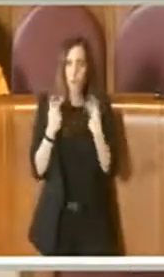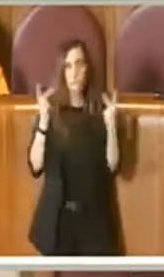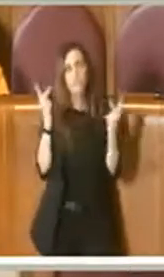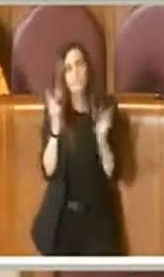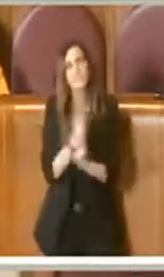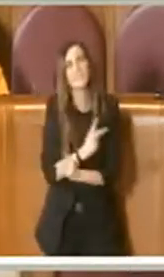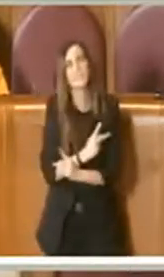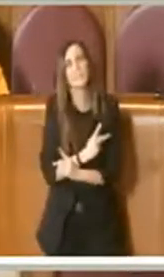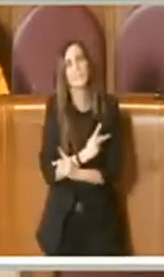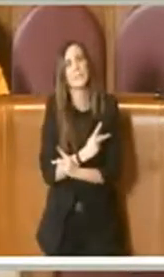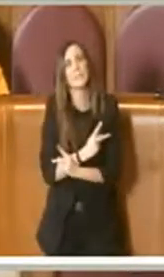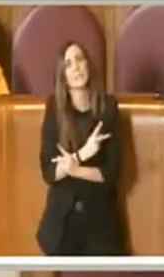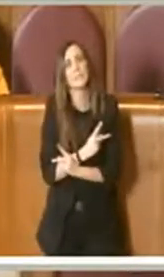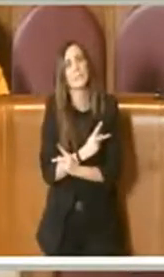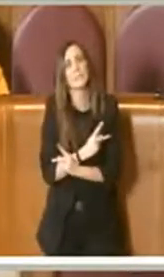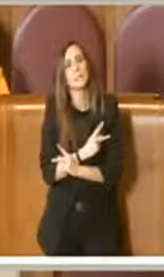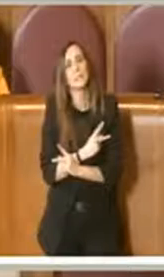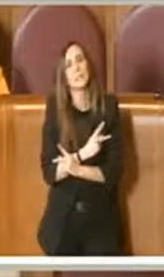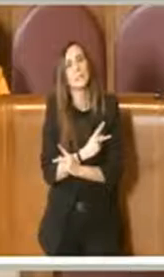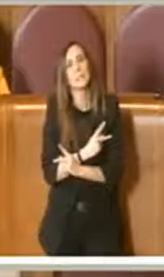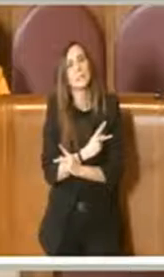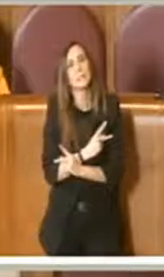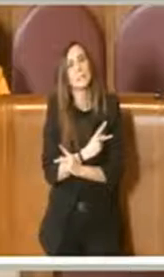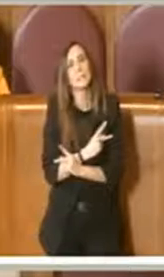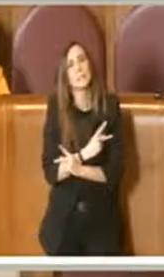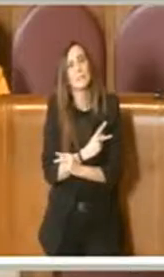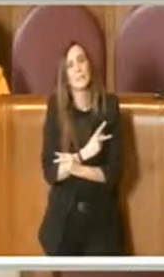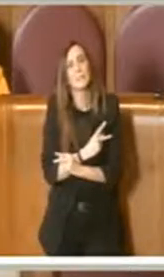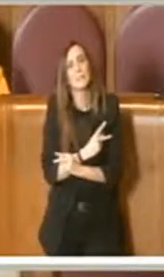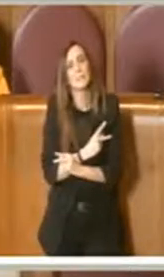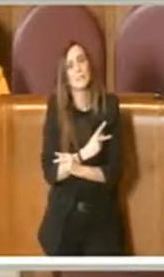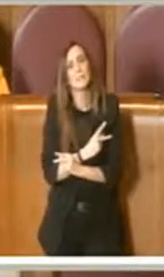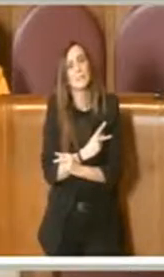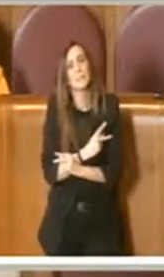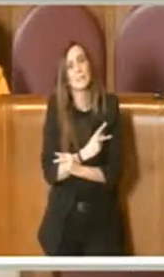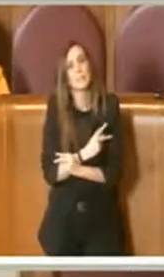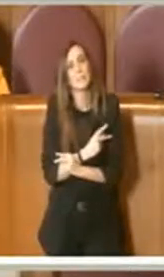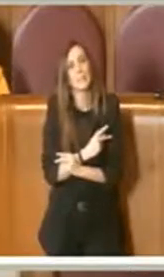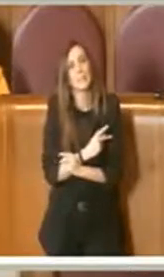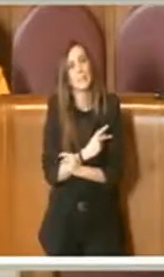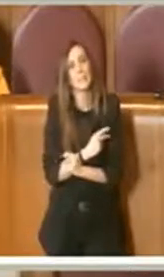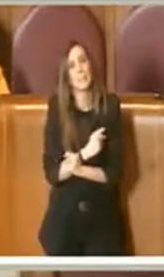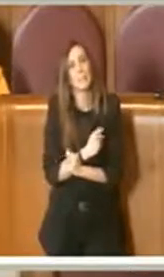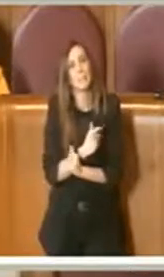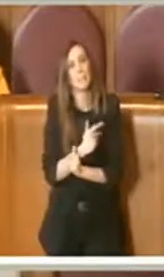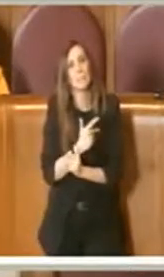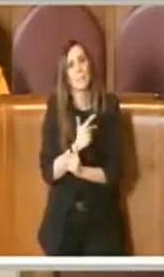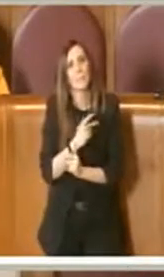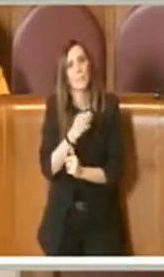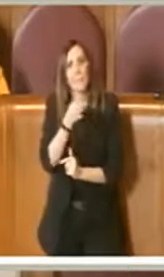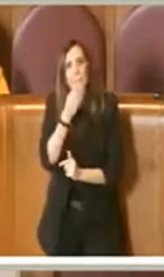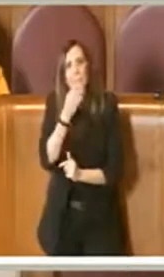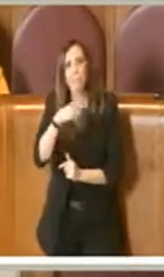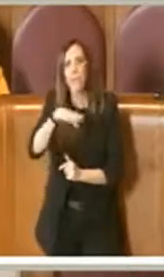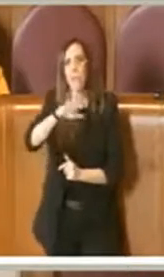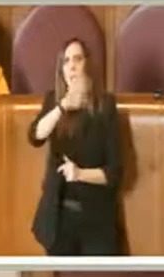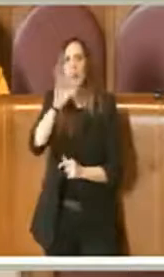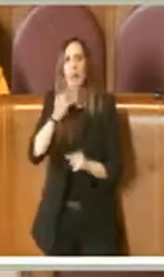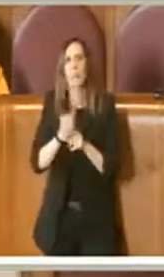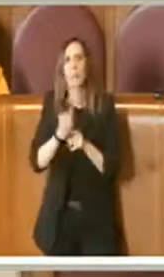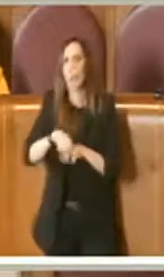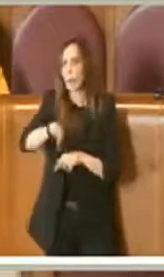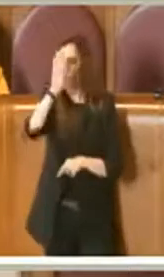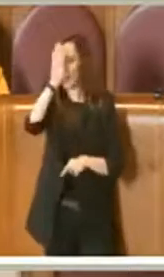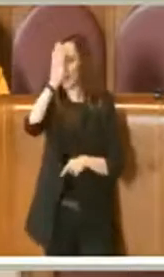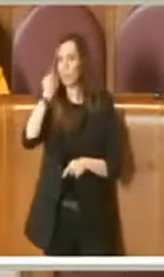in monopolio perché ha quell